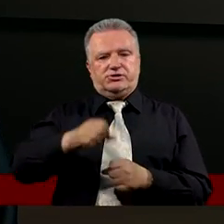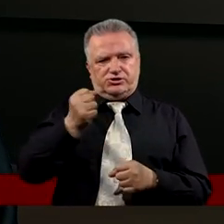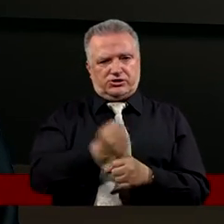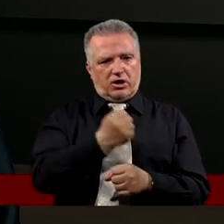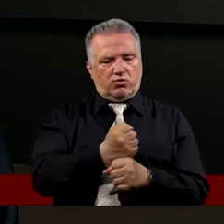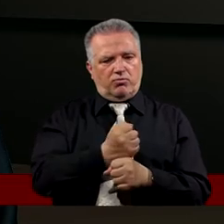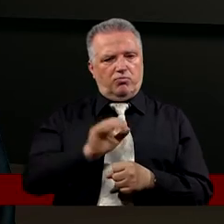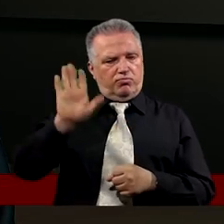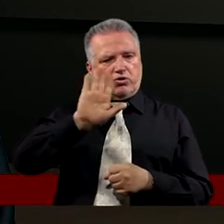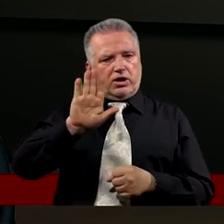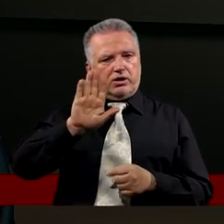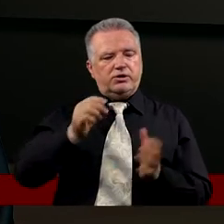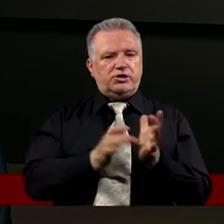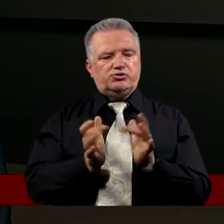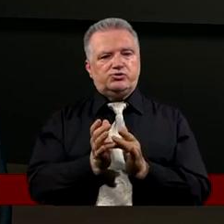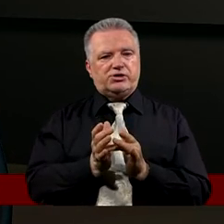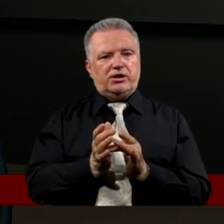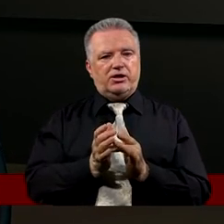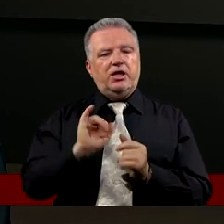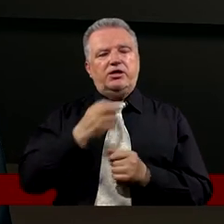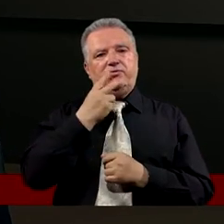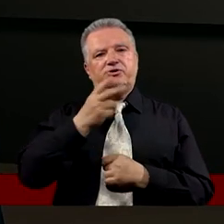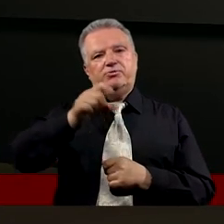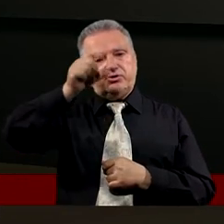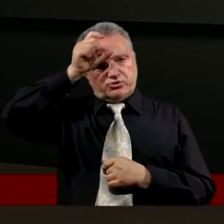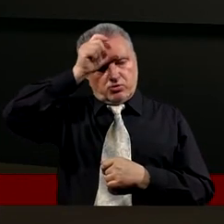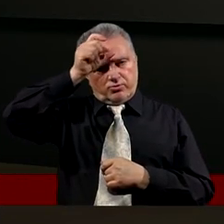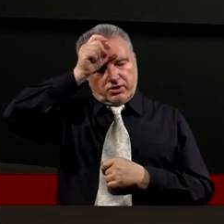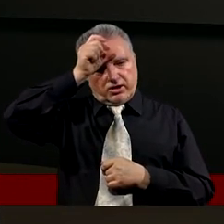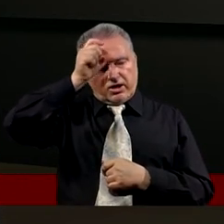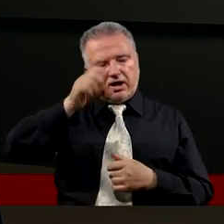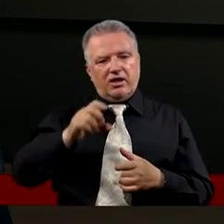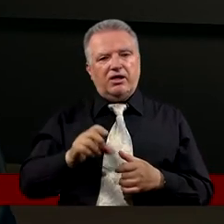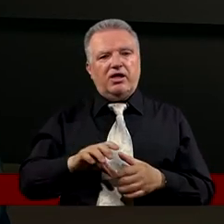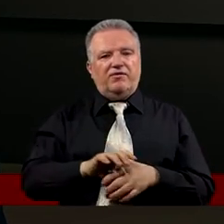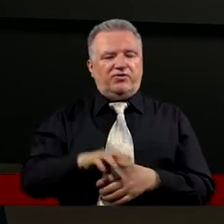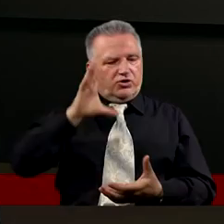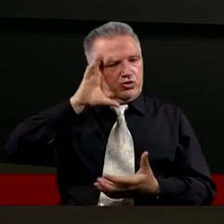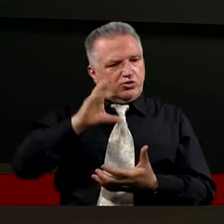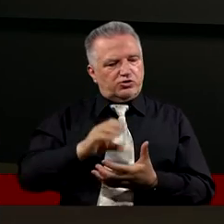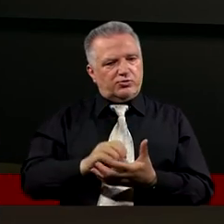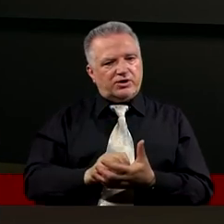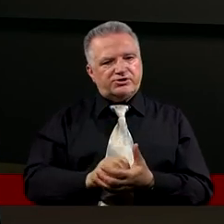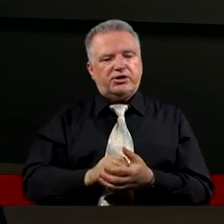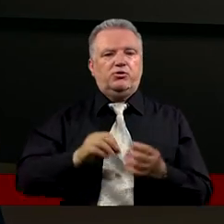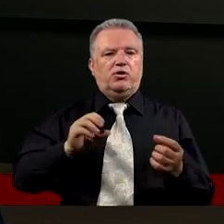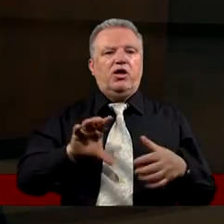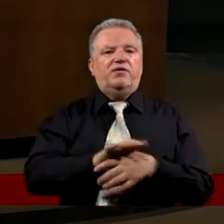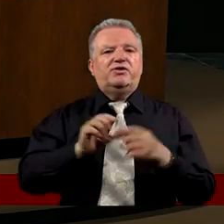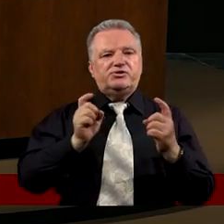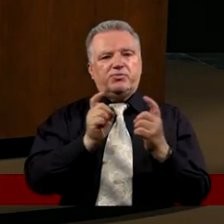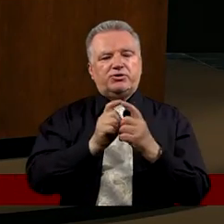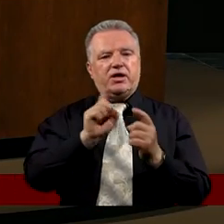Skałą Boga Jezusa Chrystusa I widzimy człowieka W jego życiowym doświadczeniu W jego